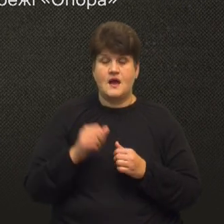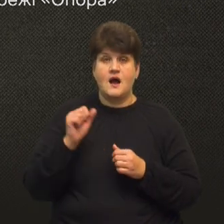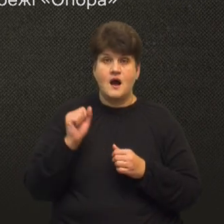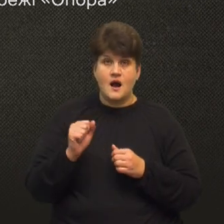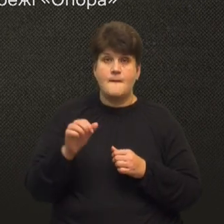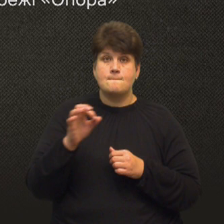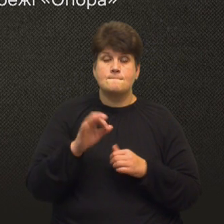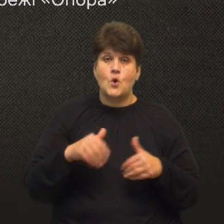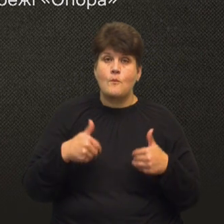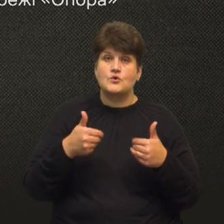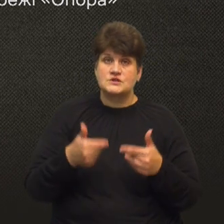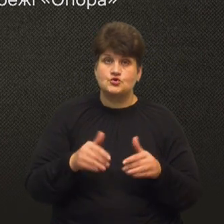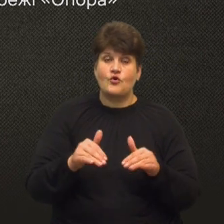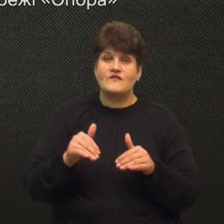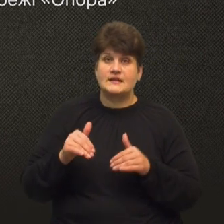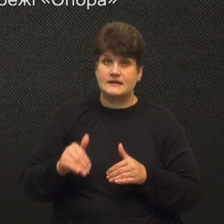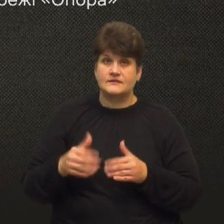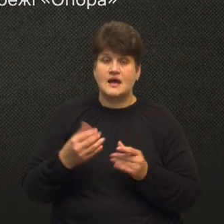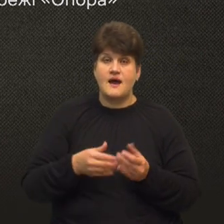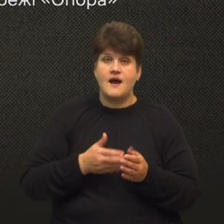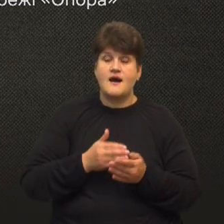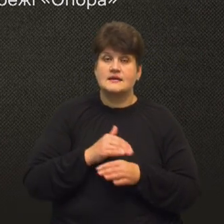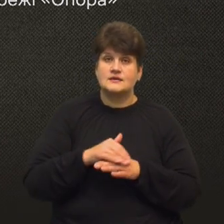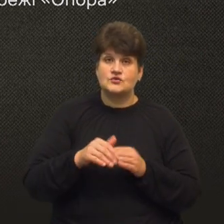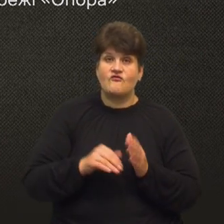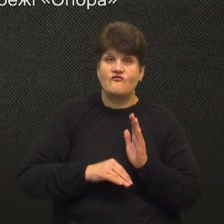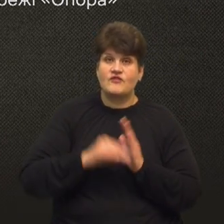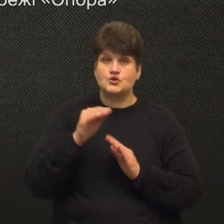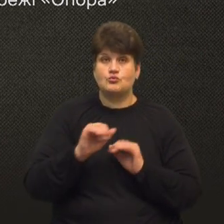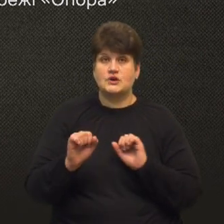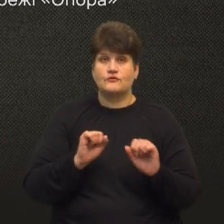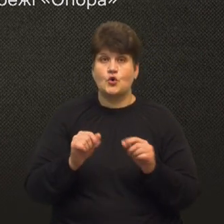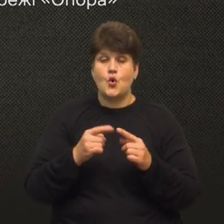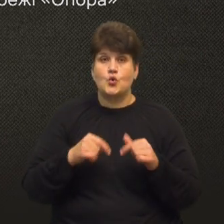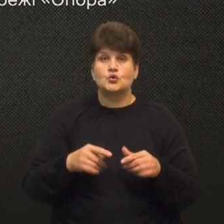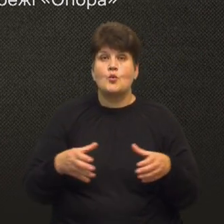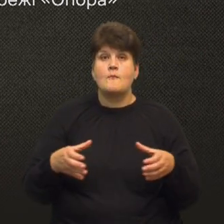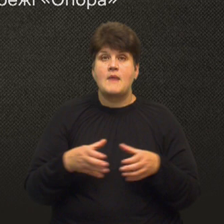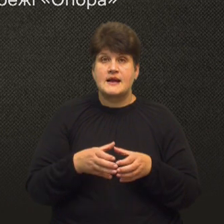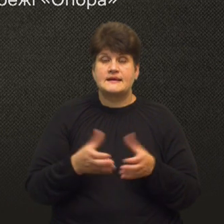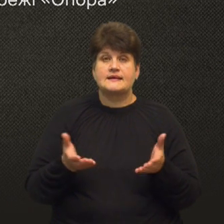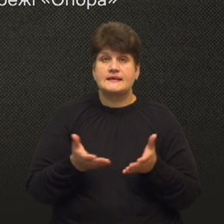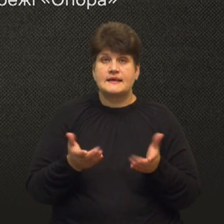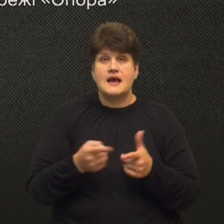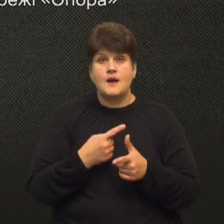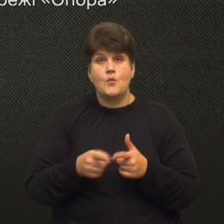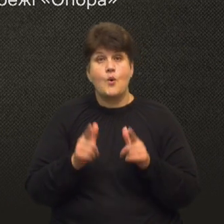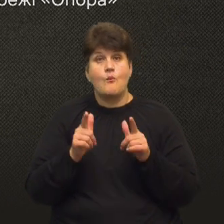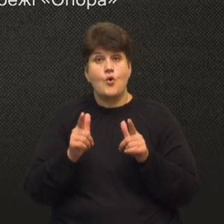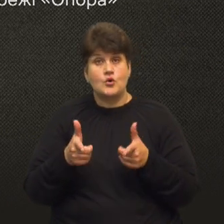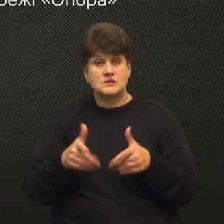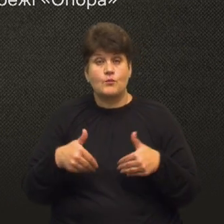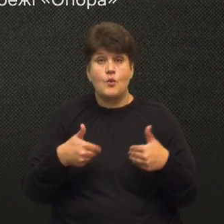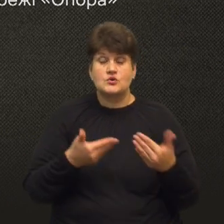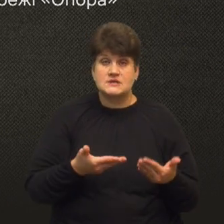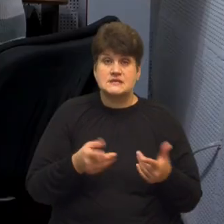пропозицію щодо відкликання, вона адресується вищому керівному органу партії, котрий або погоджується з пропозицією,